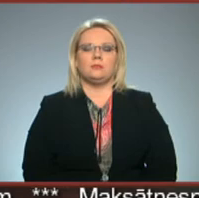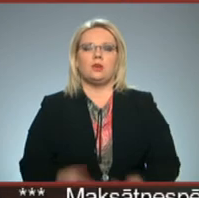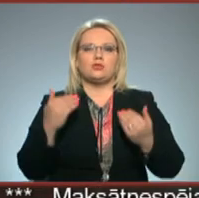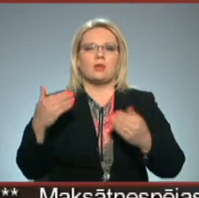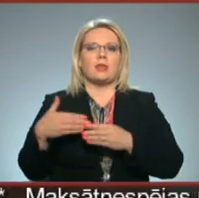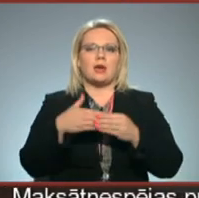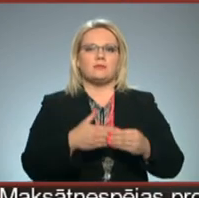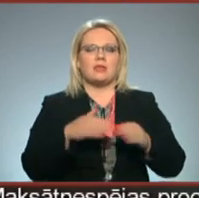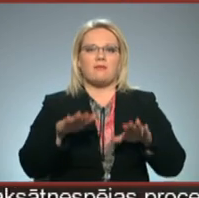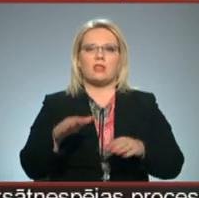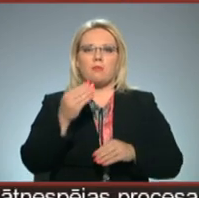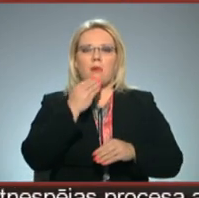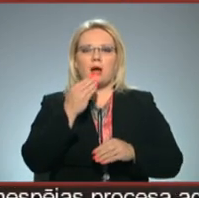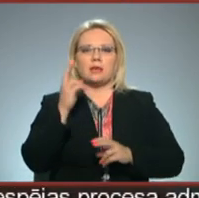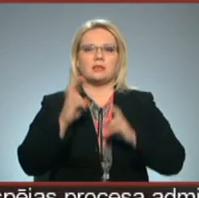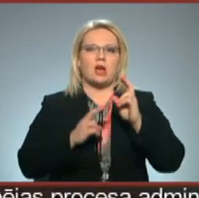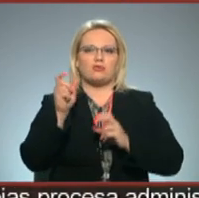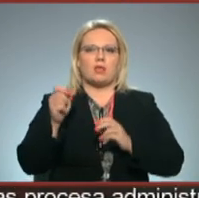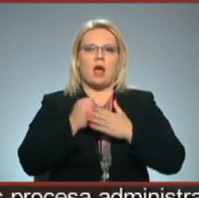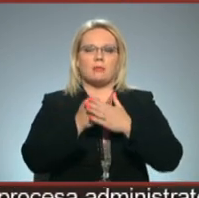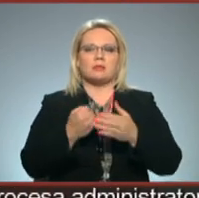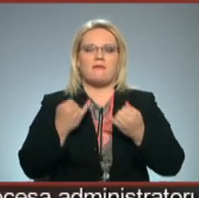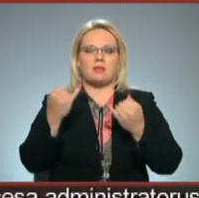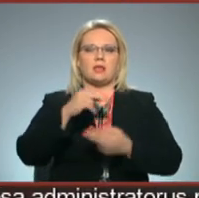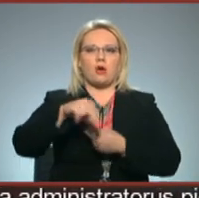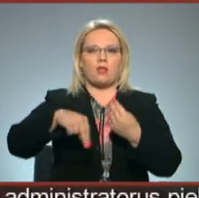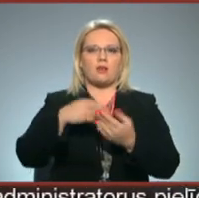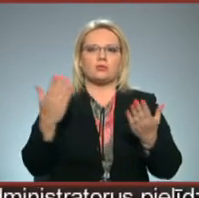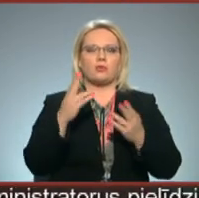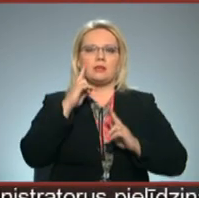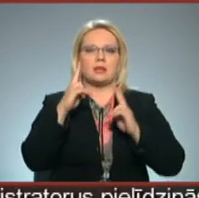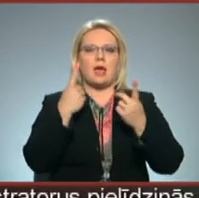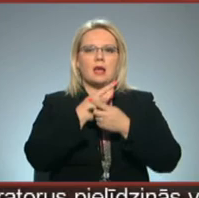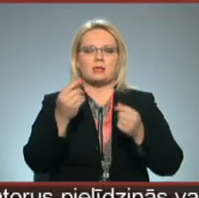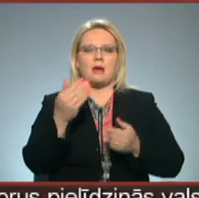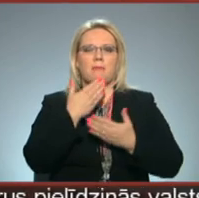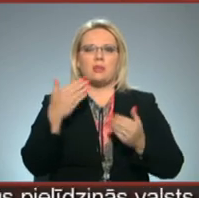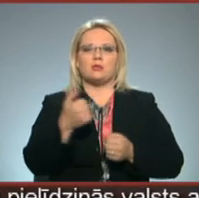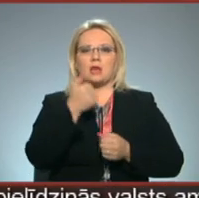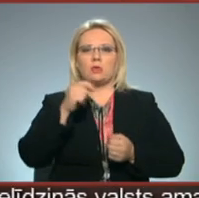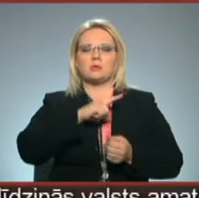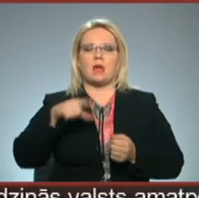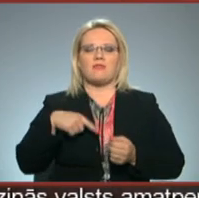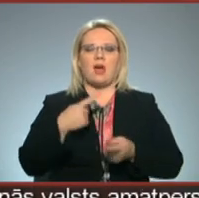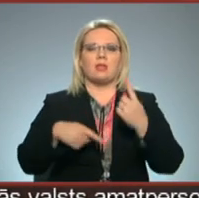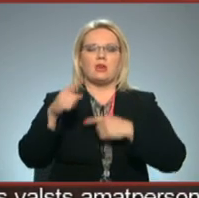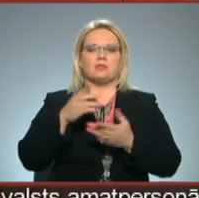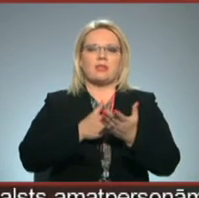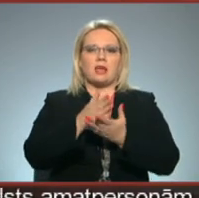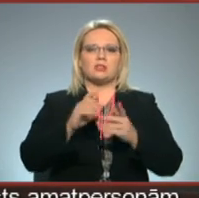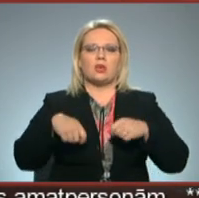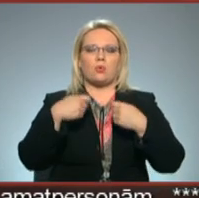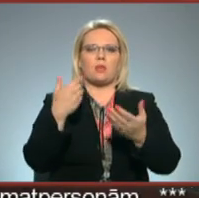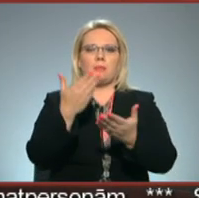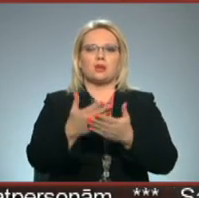Šodien aizvadīt vietējo pārtikas ražotāji atbalstam veltīt konferents, kurā izskanēja atziņa, ka pēdējos gados Latvijā atgriezusies tendents dot